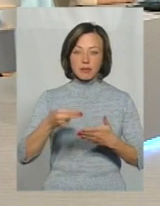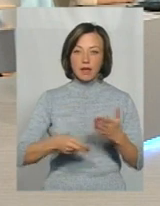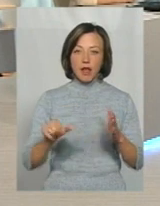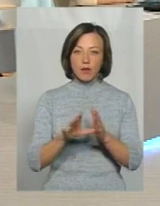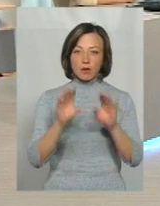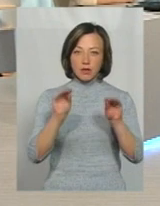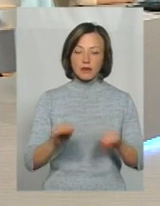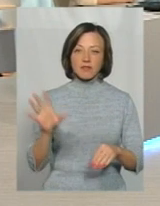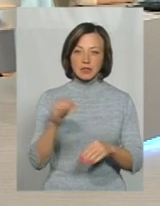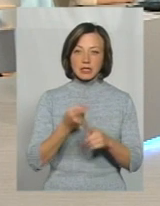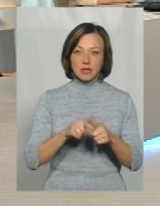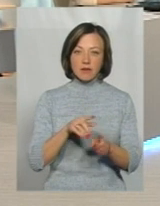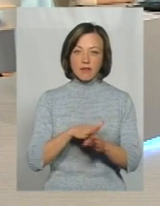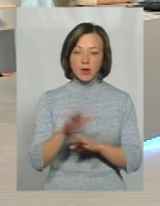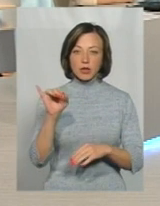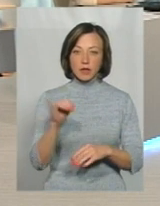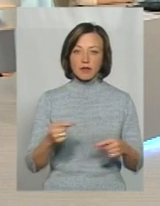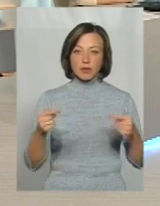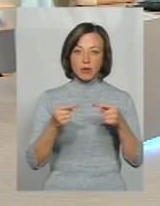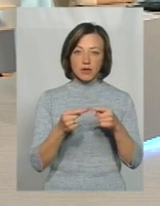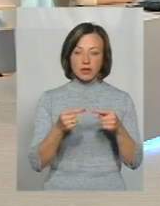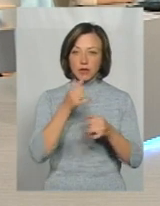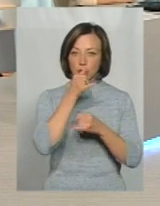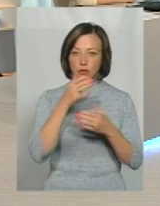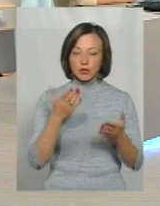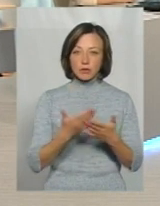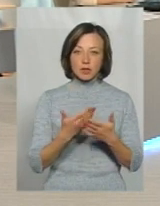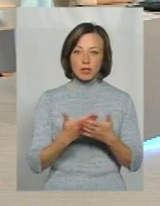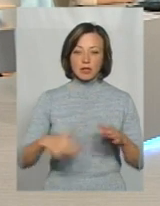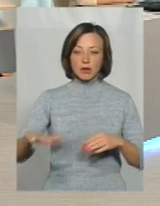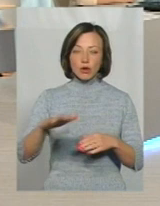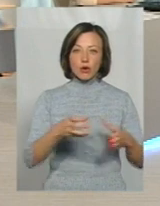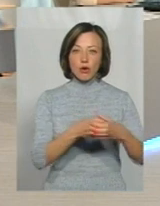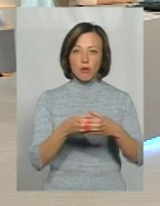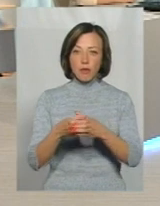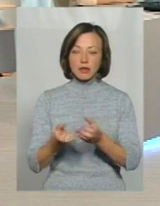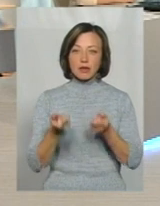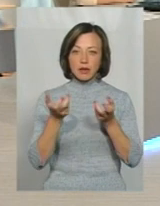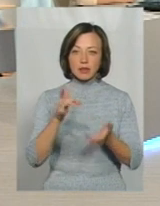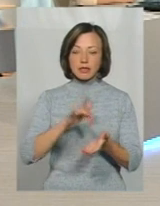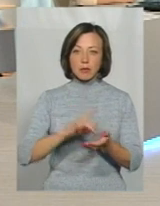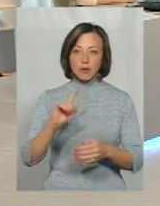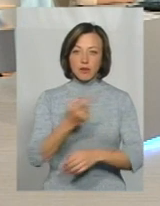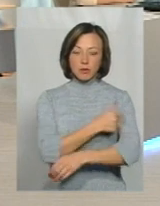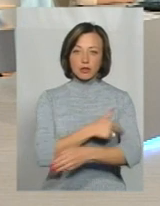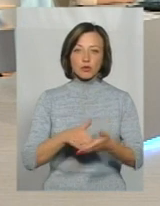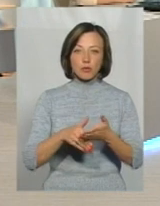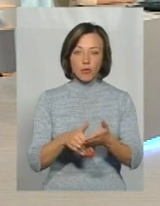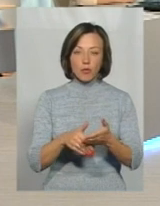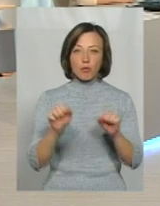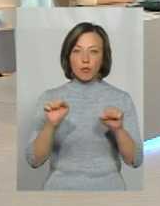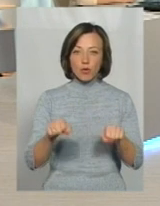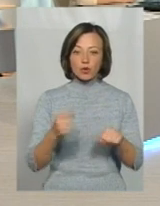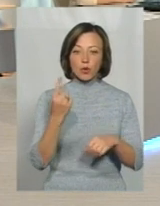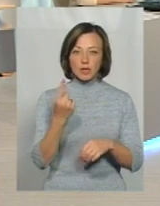все це було виконано і, відповідно, не може, якщо в територіальній громаді є кілька центрів первинної медичної допомоги, то не може